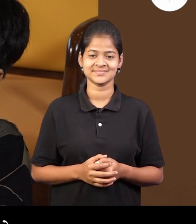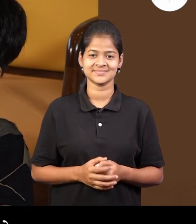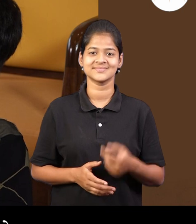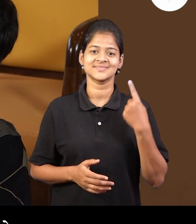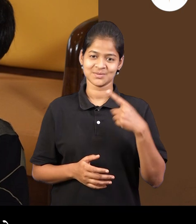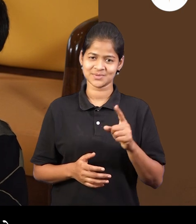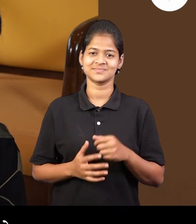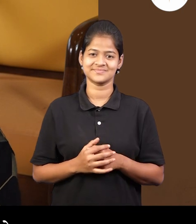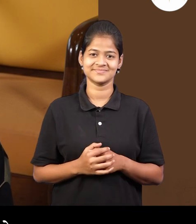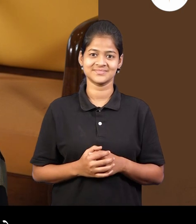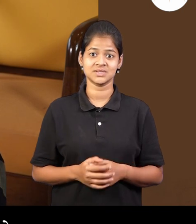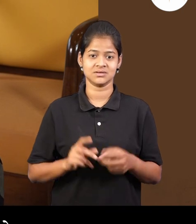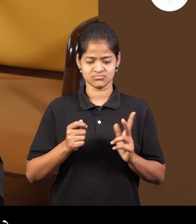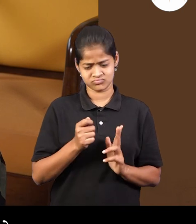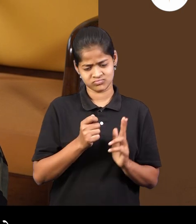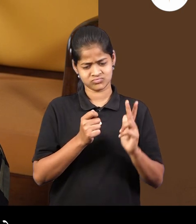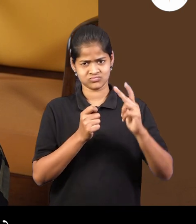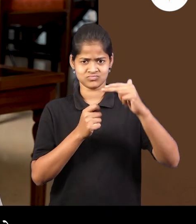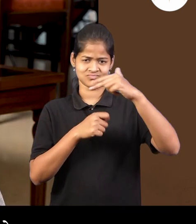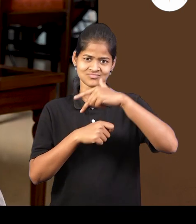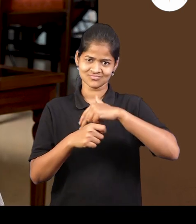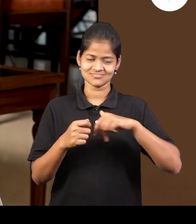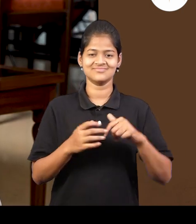हाँ, आता आपने कापुन गिव